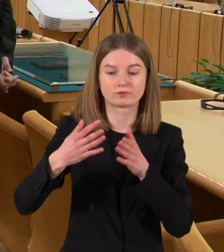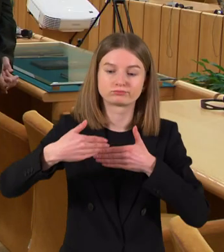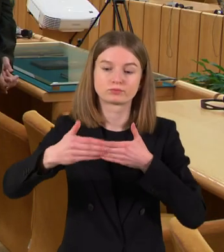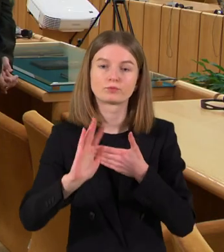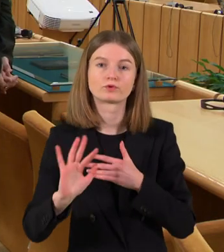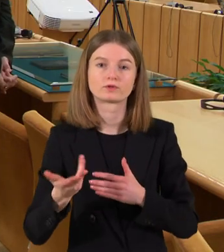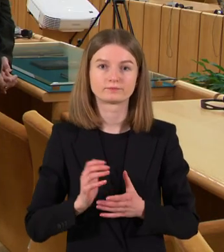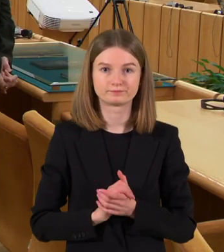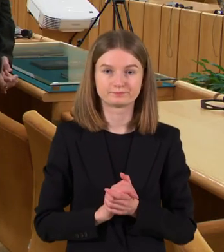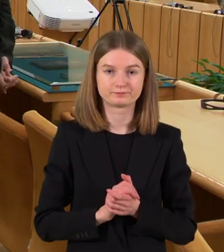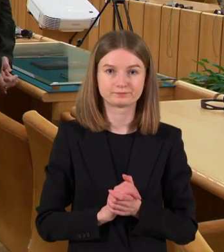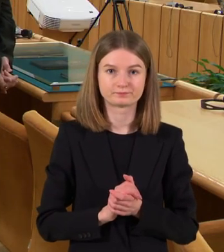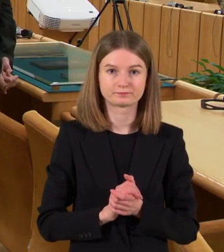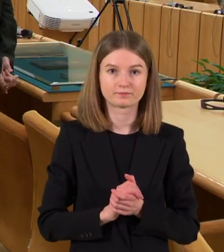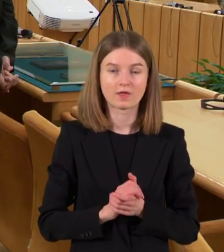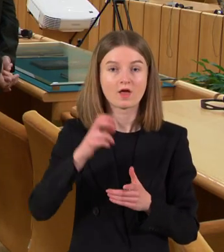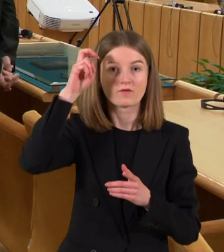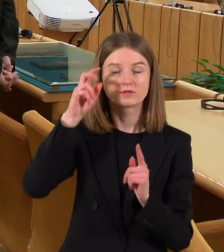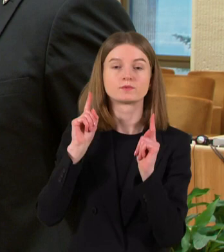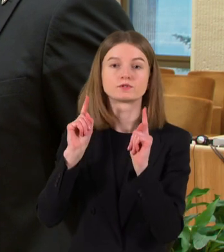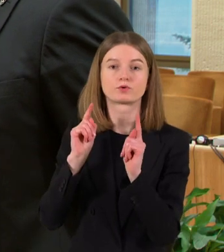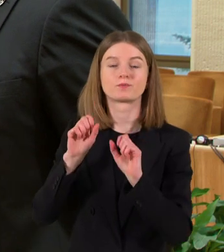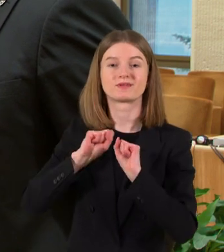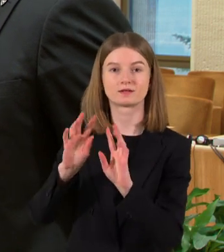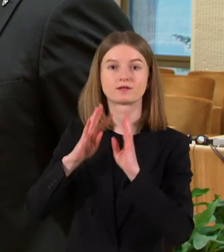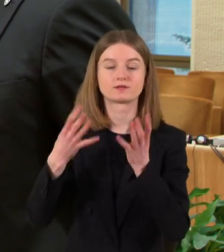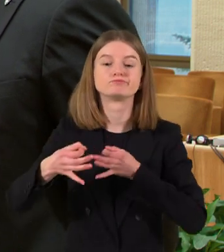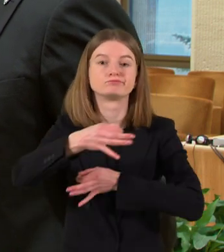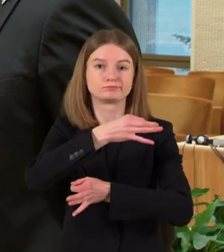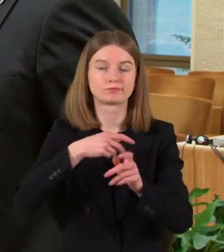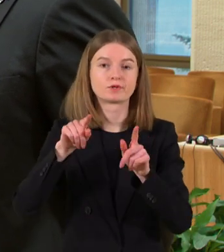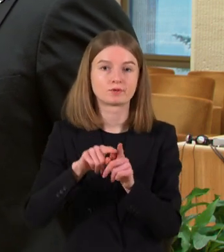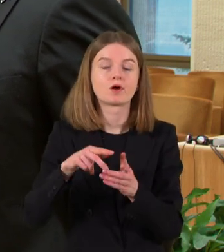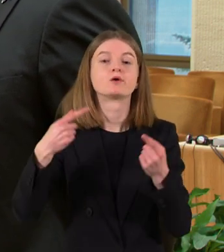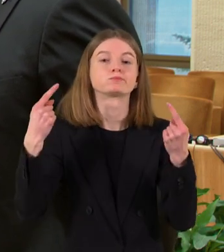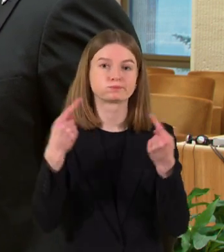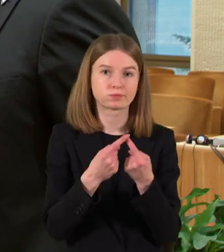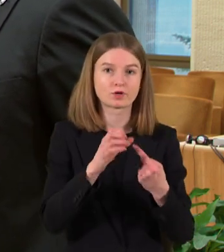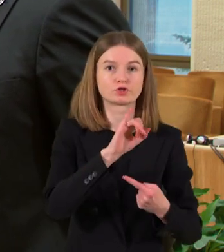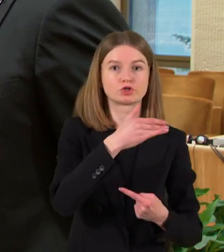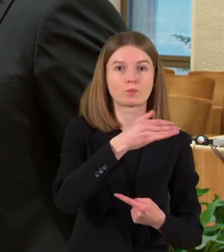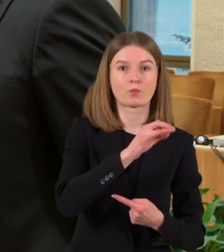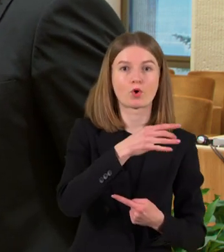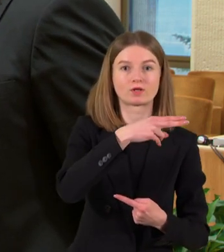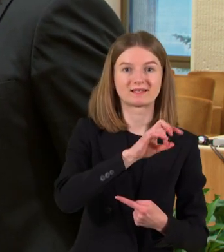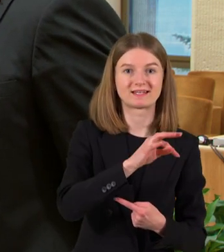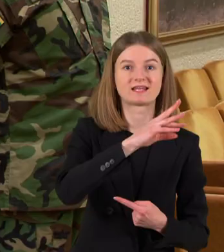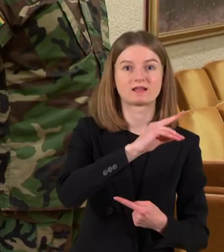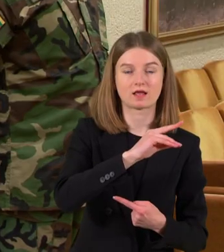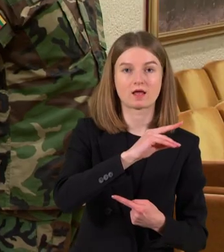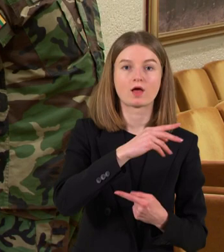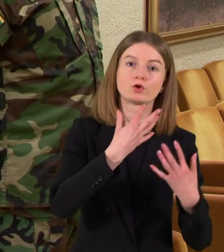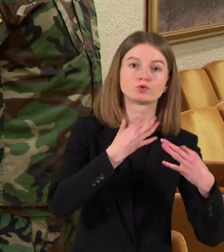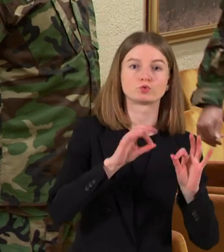Sėmo nacionalinio saugumo ir gynybos komitetas apsvarstė ir pritarė ministrės pirmininkės Ingridos Šimonytės teikiamai